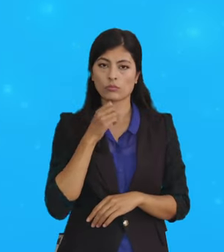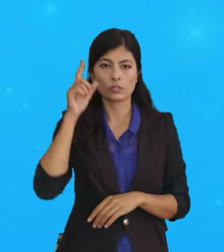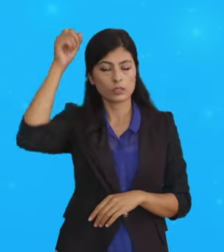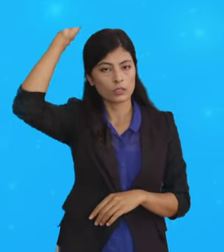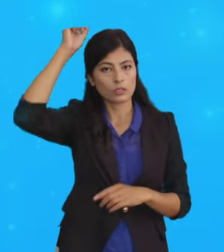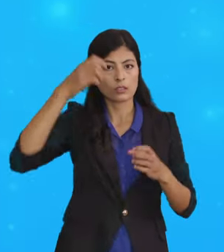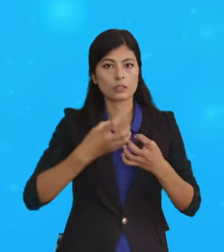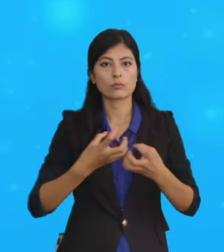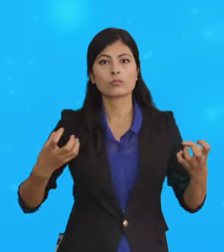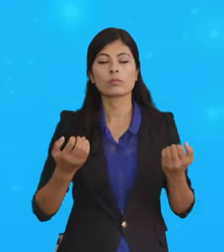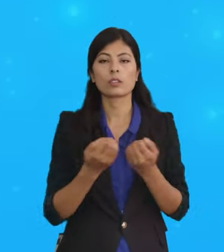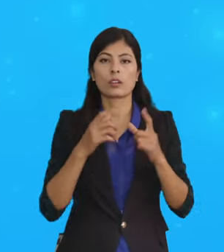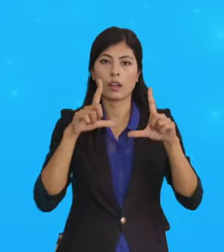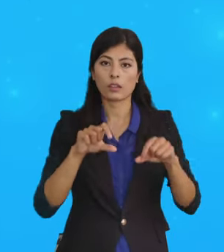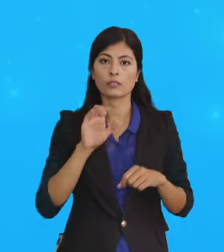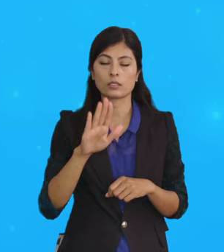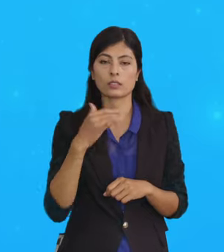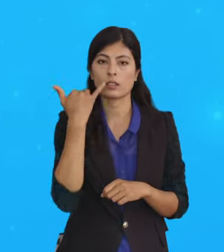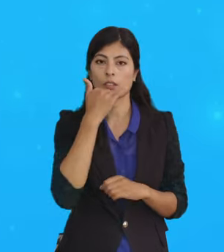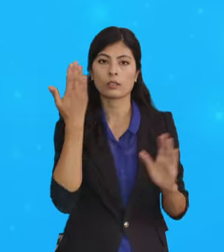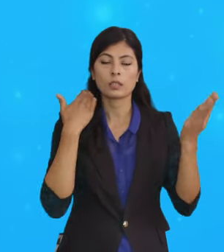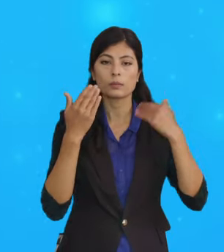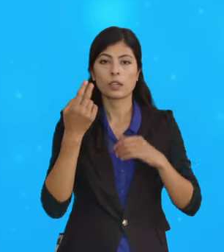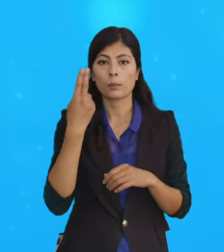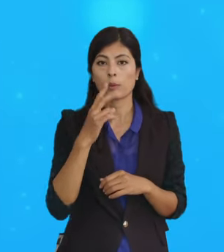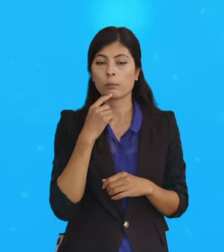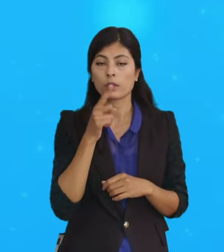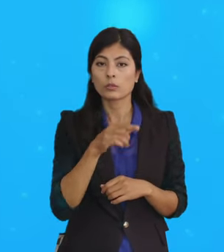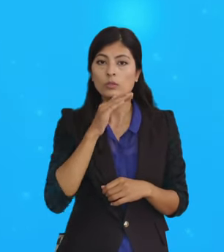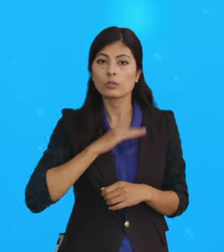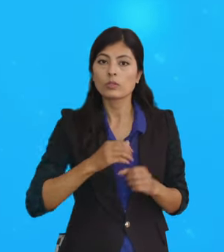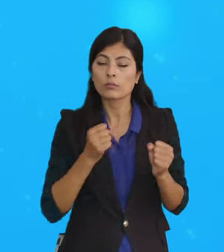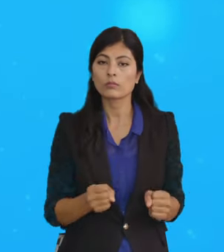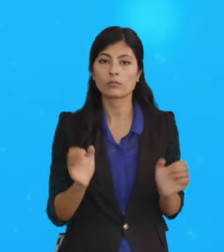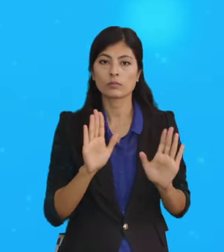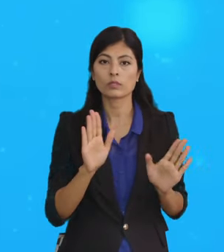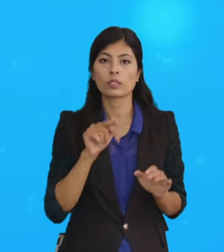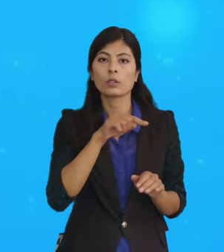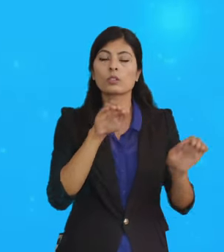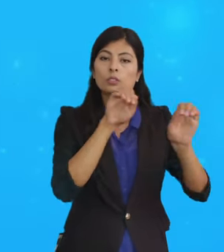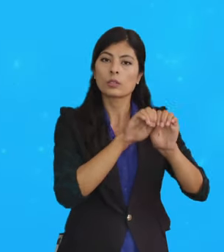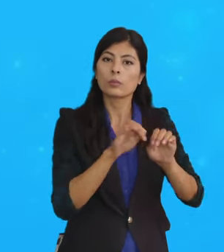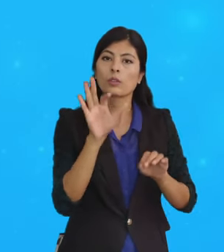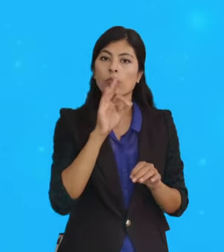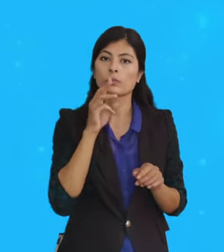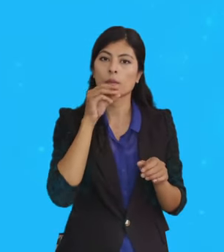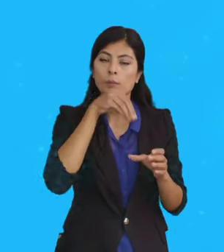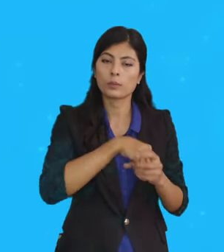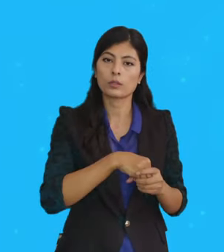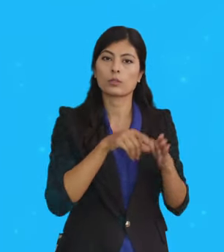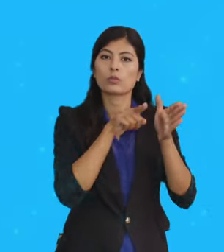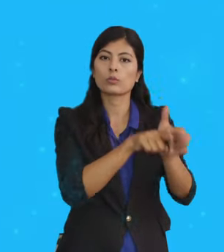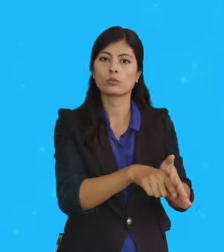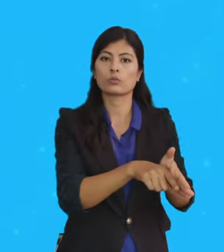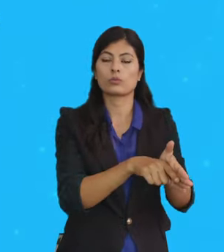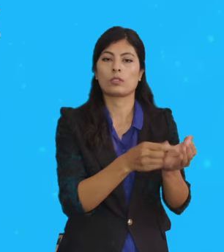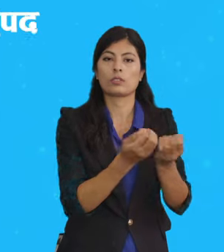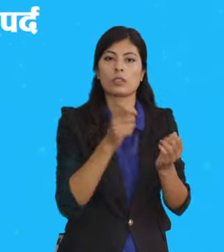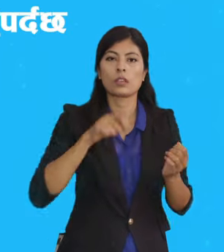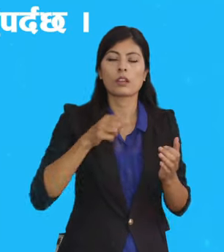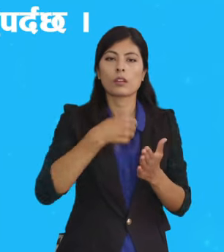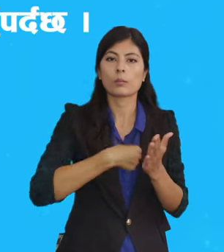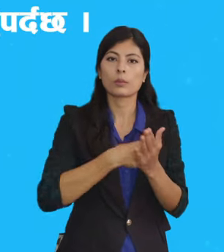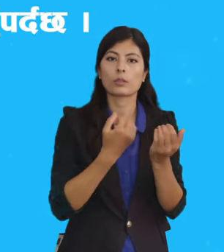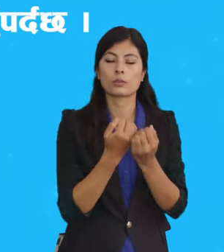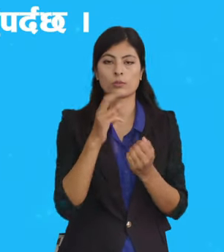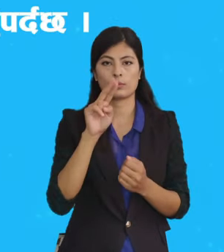लाइतो उन्ना आवसेक छ लंगी किम्सा बहेमा तेस्ताई सहेर नवसी सम्मधित निकाहेमा उजोरी गरी नियायकु लागी पहल